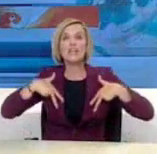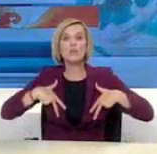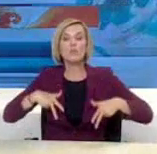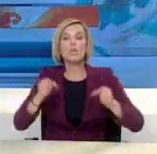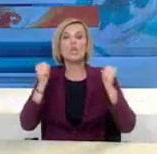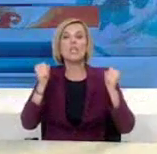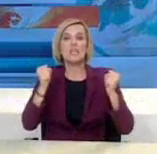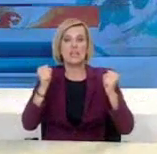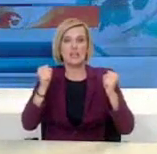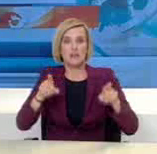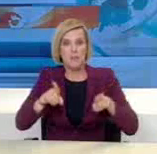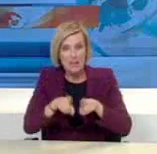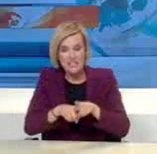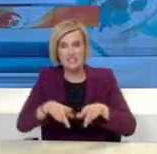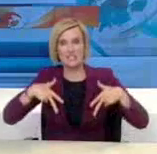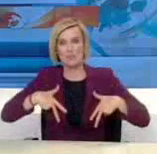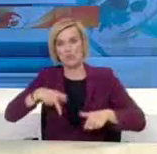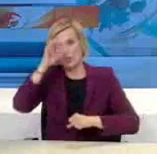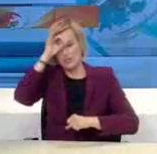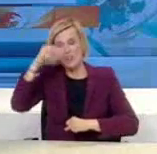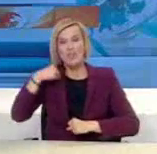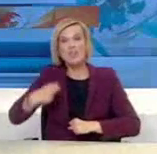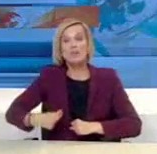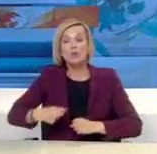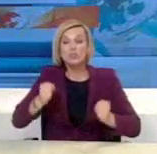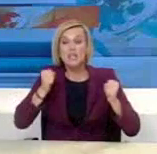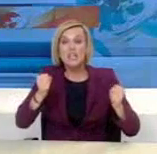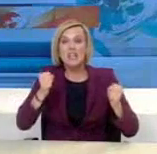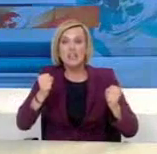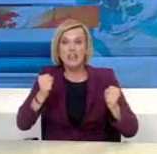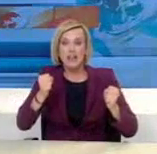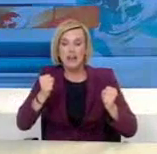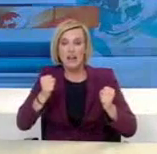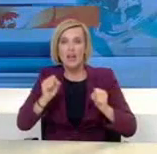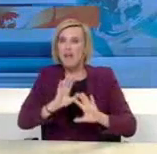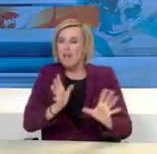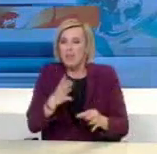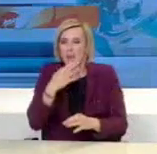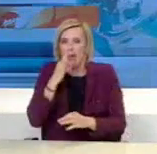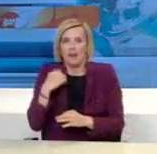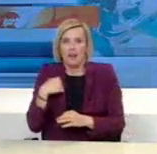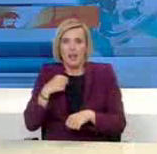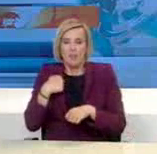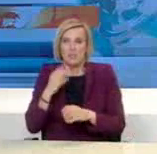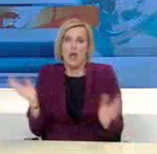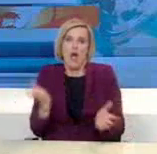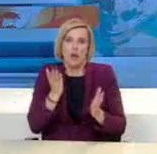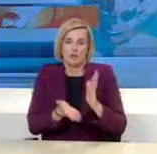Οργανισμού Δημόσιας Υγείας. Δεν υπάρχει λόγος να προσερχόμαστε στις δομές υγείας